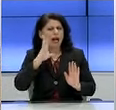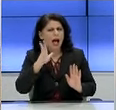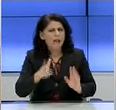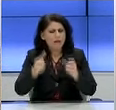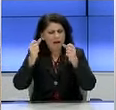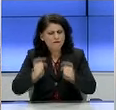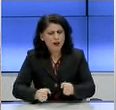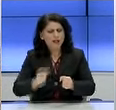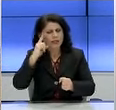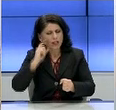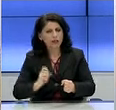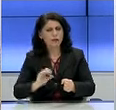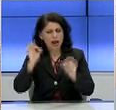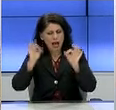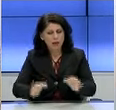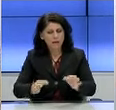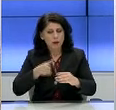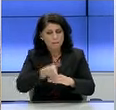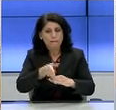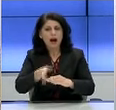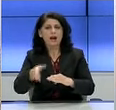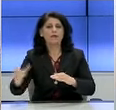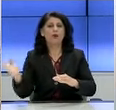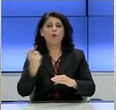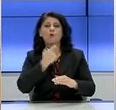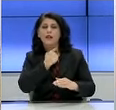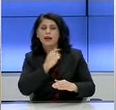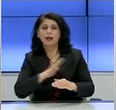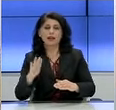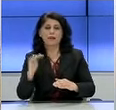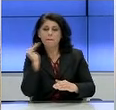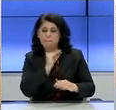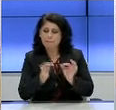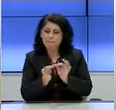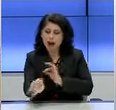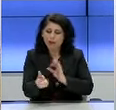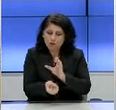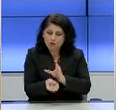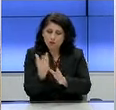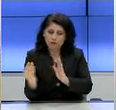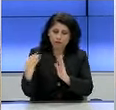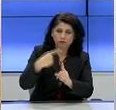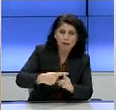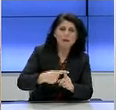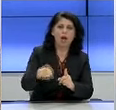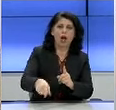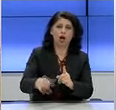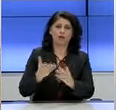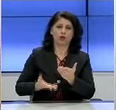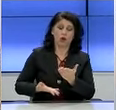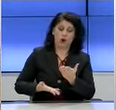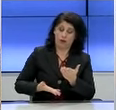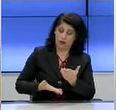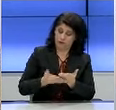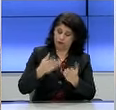μεγαλύτερη δυνατή ακρίβεια, και να παρεμβαίνουμε όπου χρειάζεται, με έκταχτα μέτρα, με στοχευμένες κινήσεις, που έχουν αποδείξει